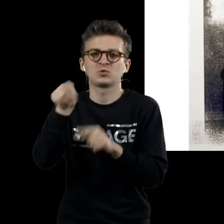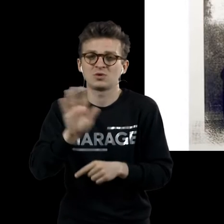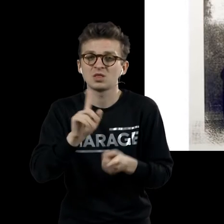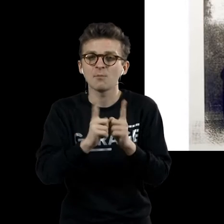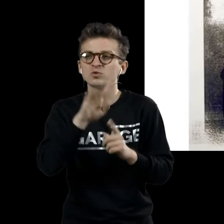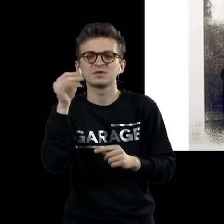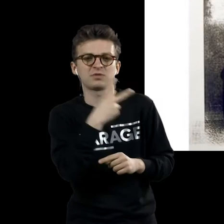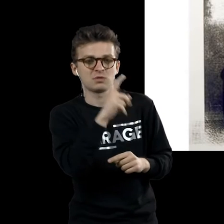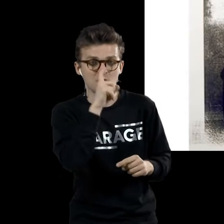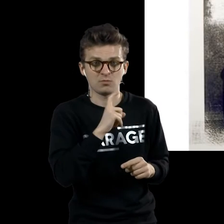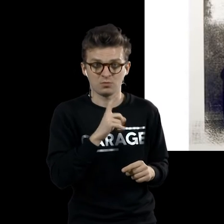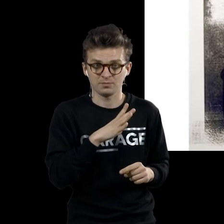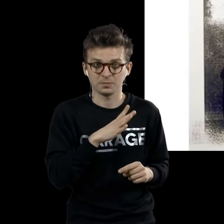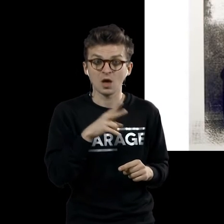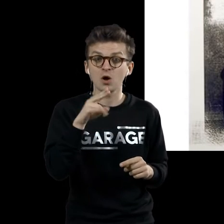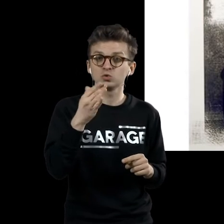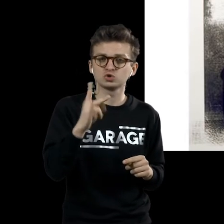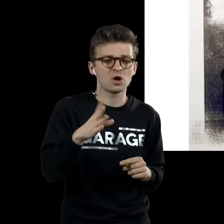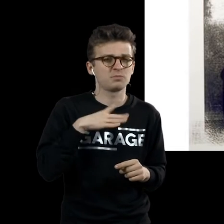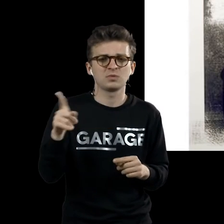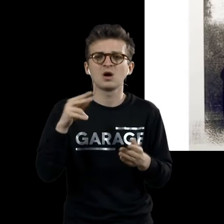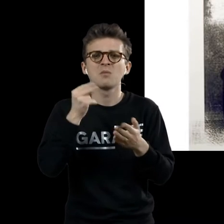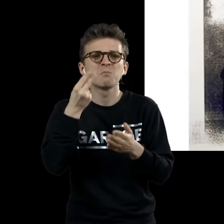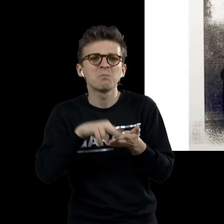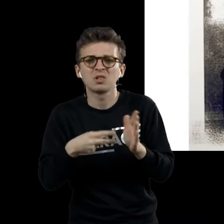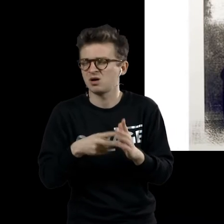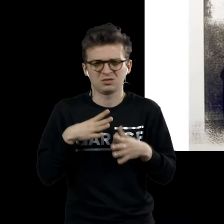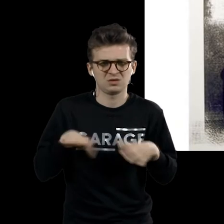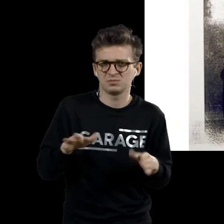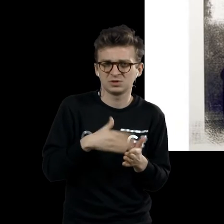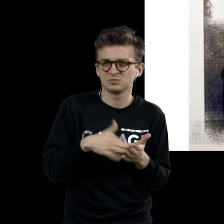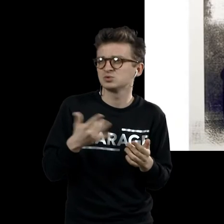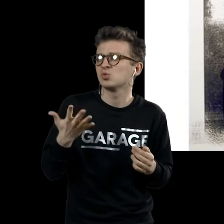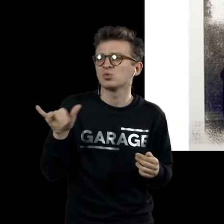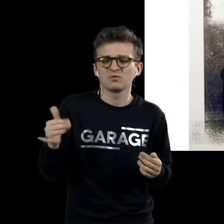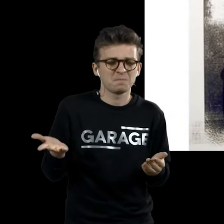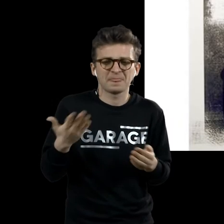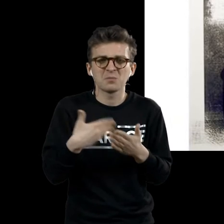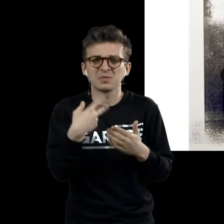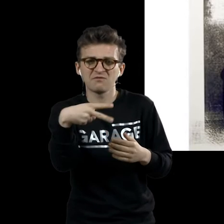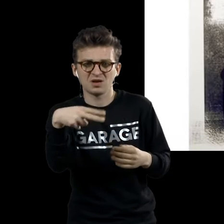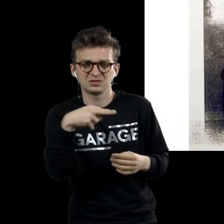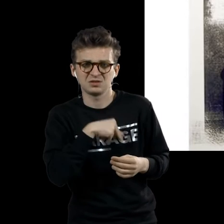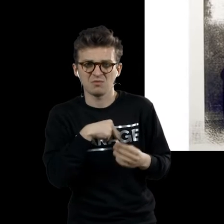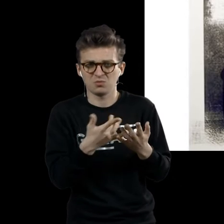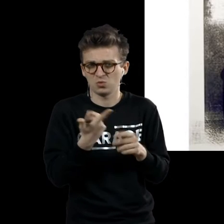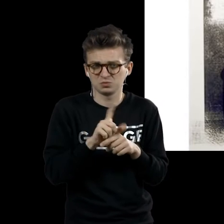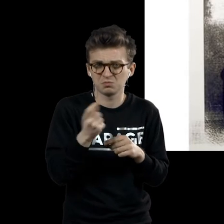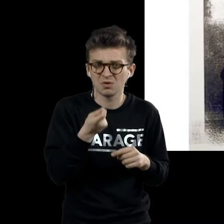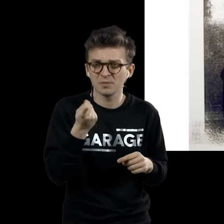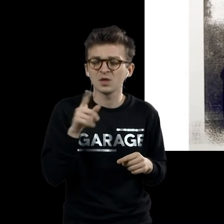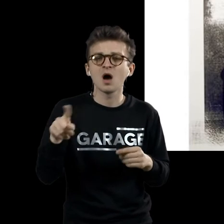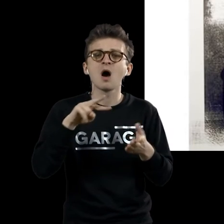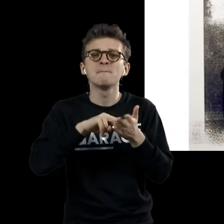Дюшан был радикально некоммерческим художником. То есть при наличии 20 работ они не